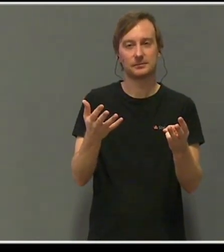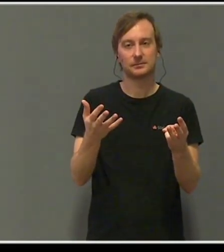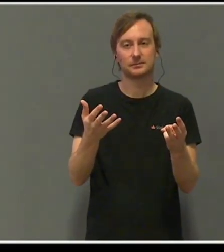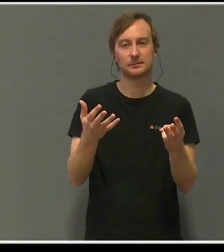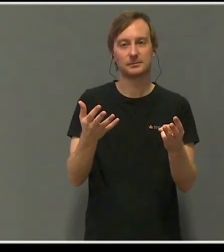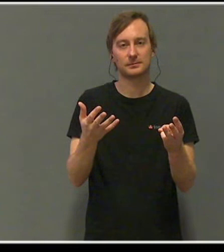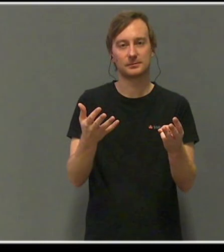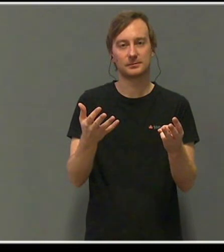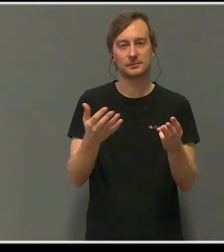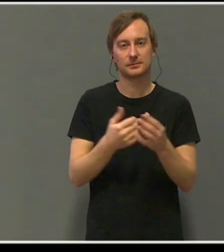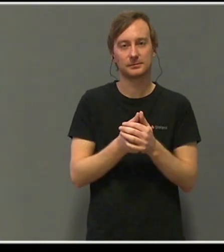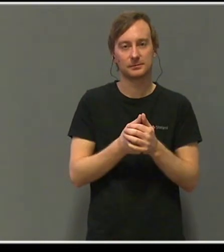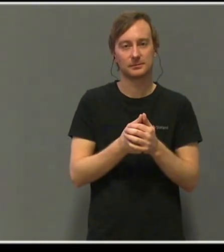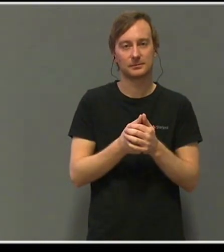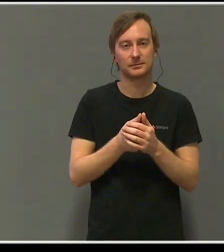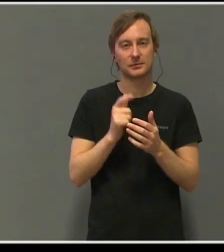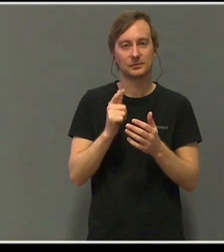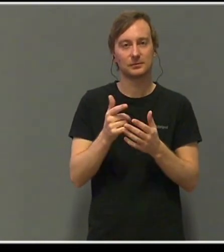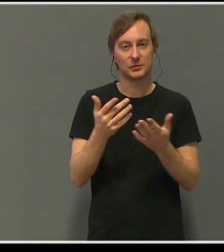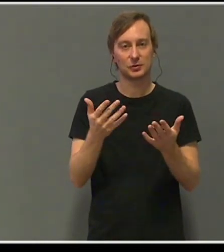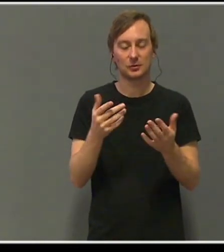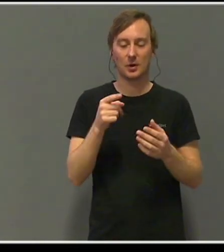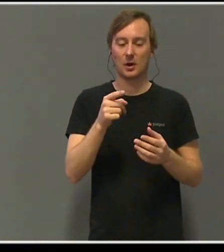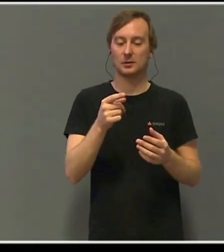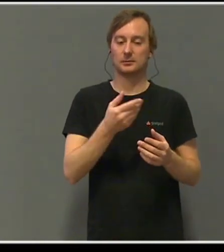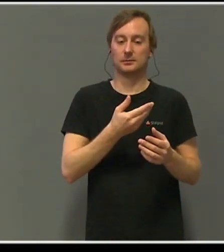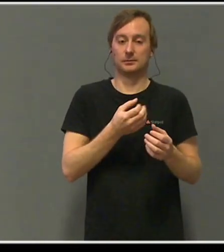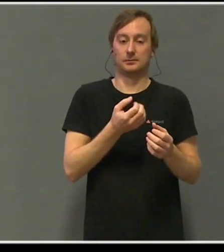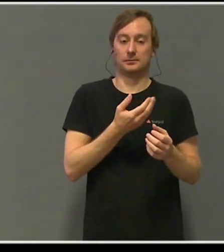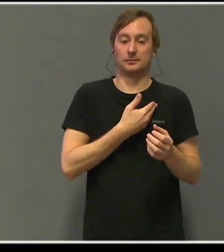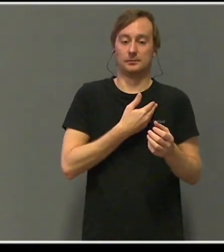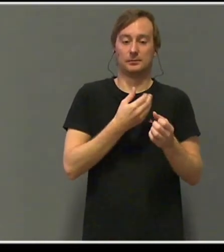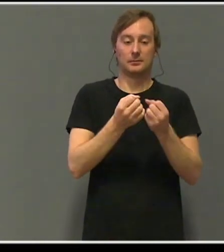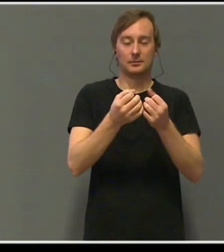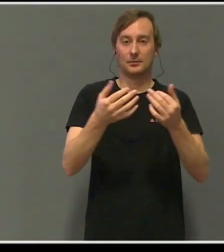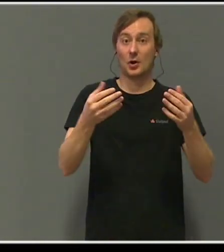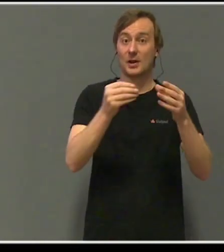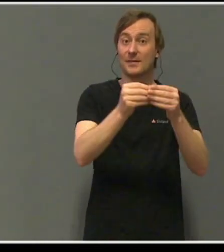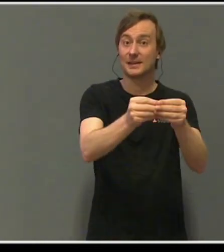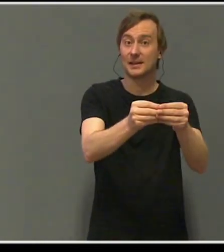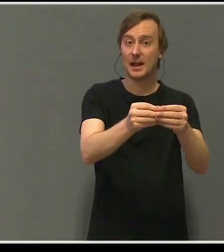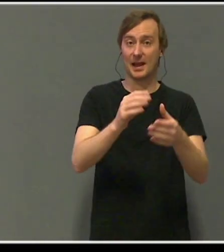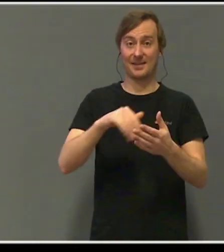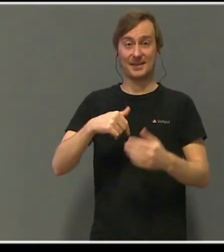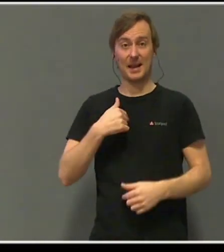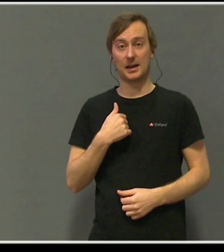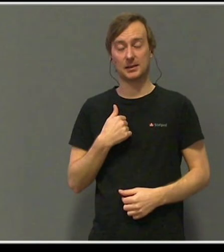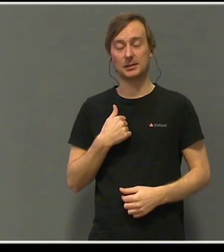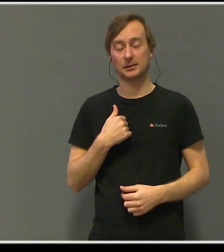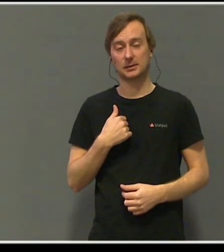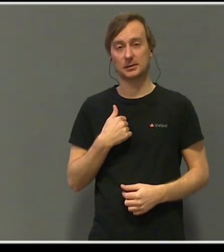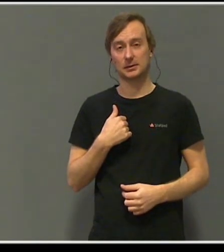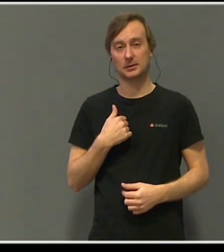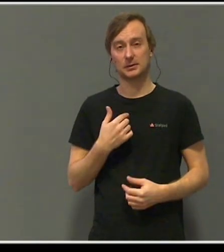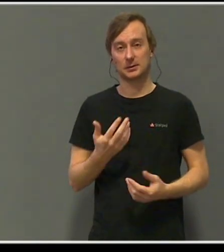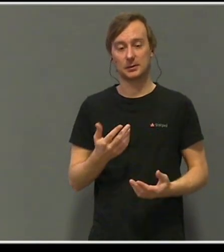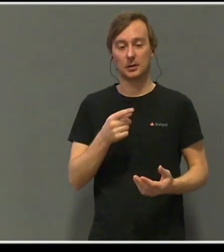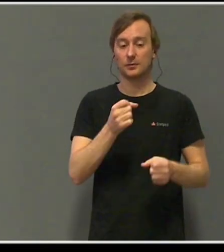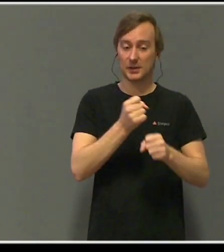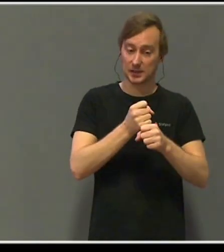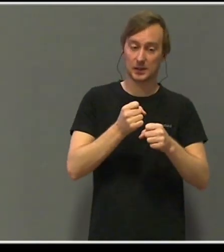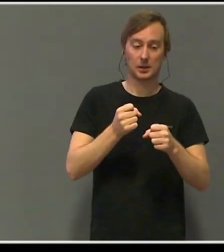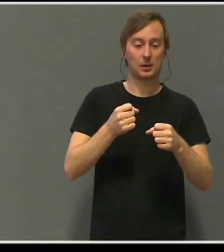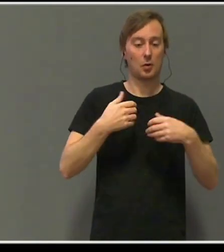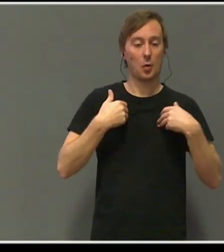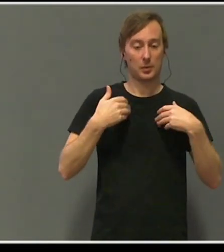hadde flere og nærmere venner enn det jeg noen ganger opplevde å ha i mitt liv. Han opplevde virkelig kjærligheten.